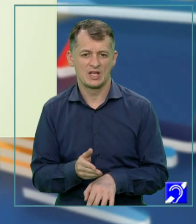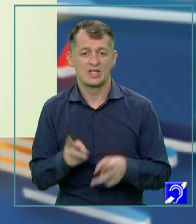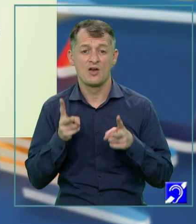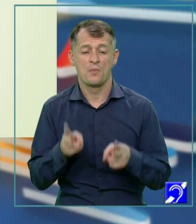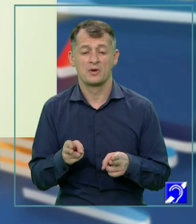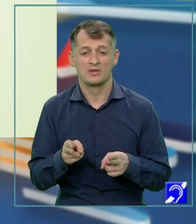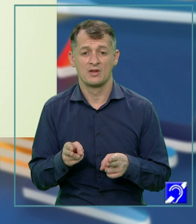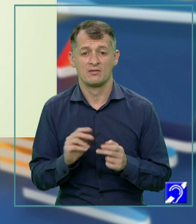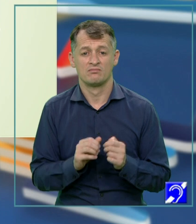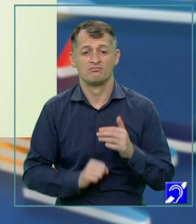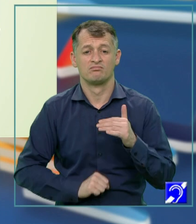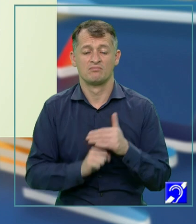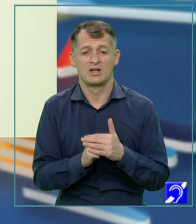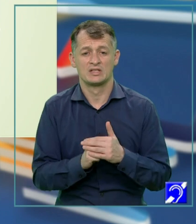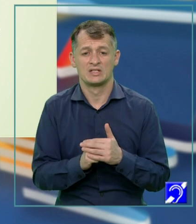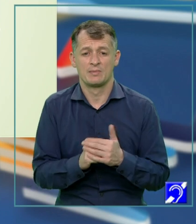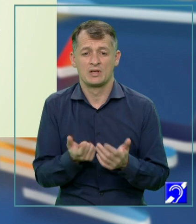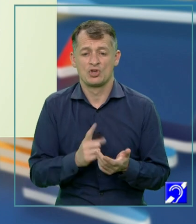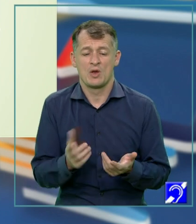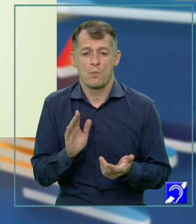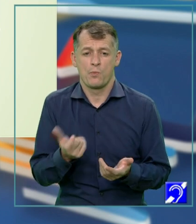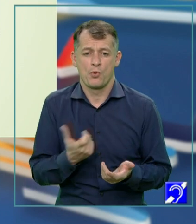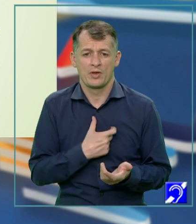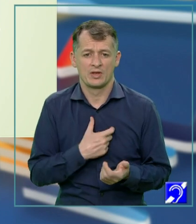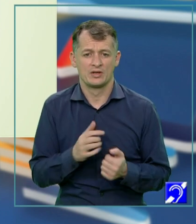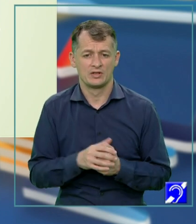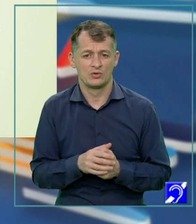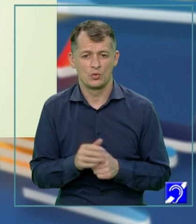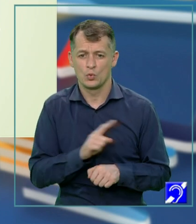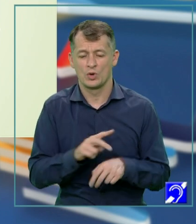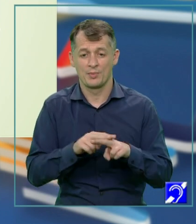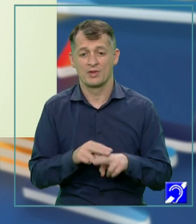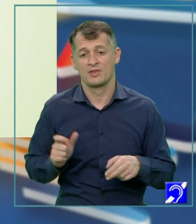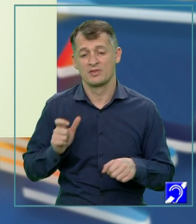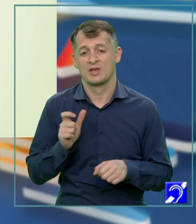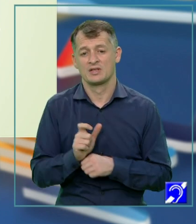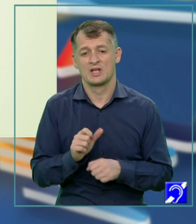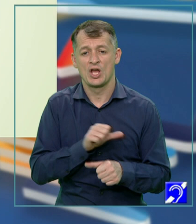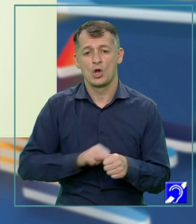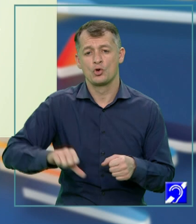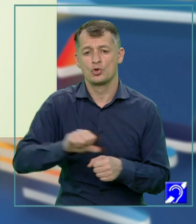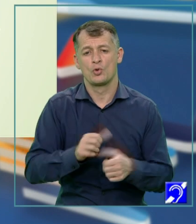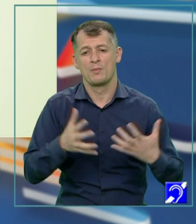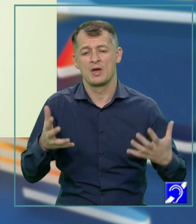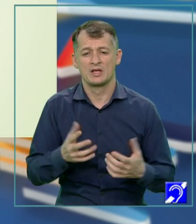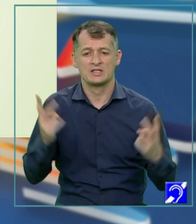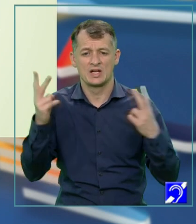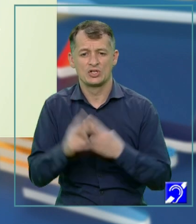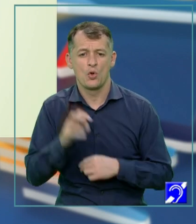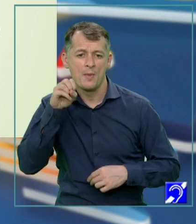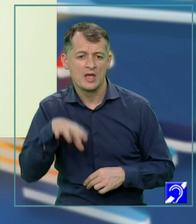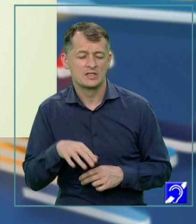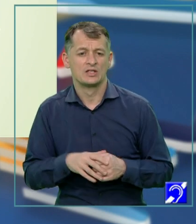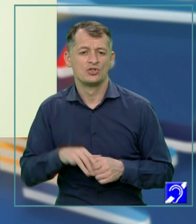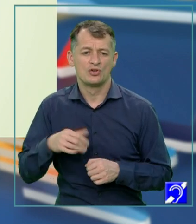și, dezarmat în fața inexorabilului sfârșit al lui Ștefan, nu-i rămâne decât să-l înconjoare cu o imensă înțelegere omenească